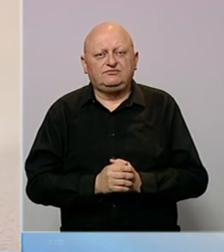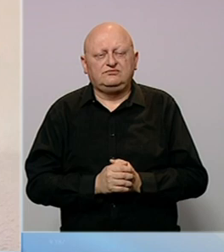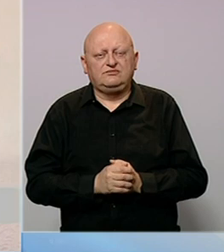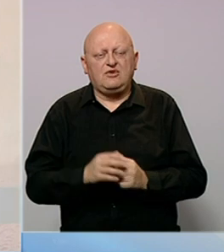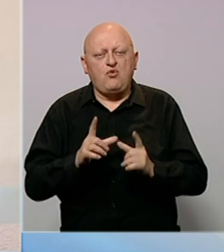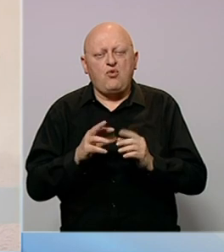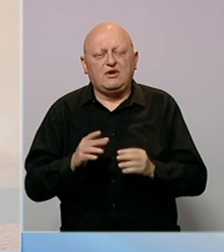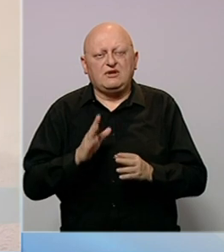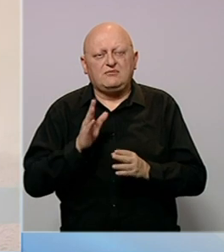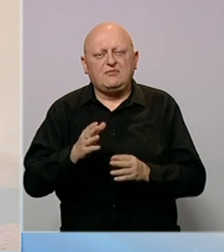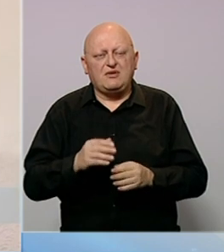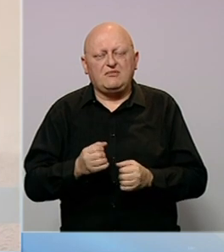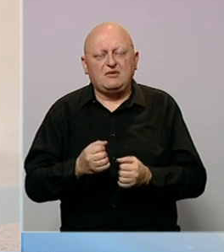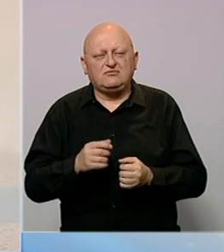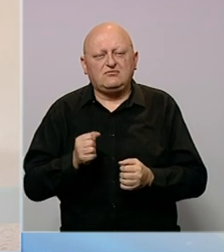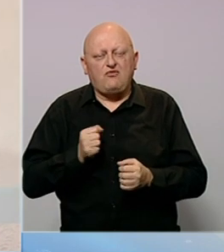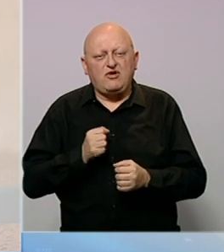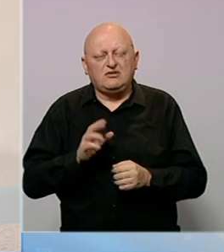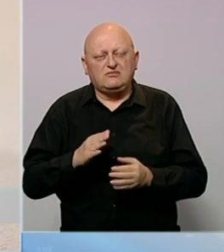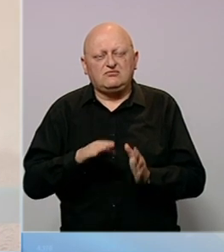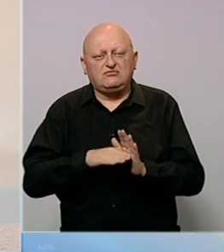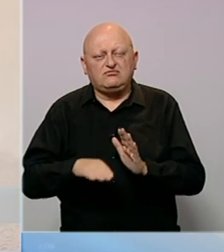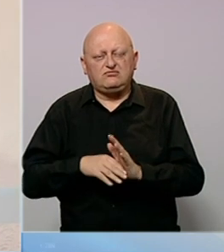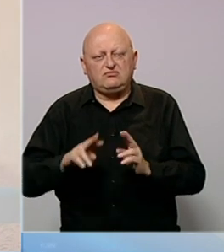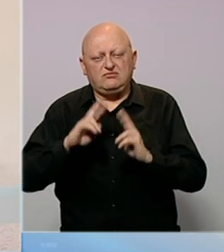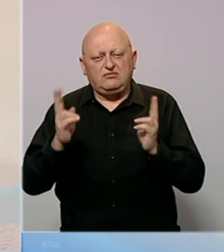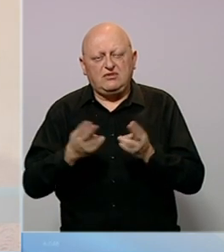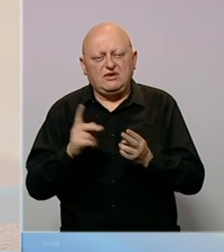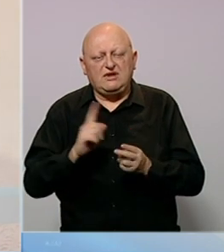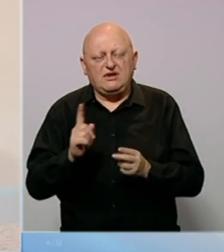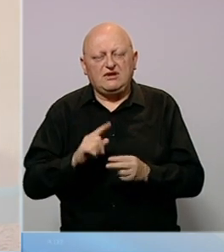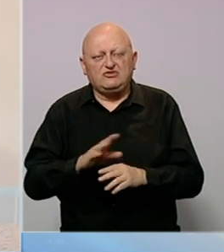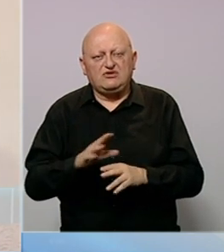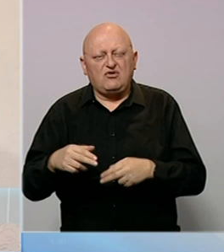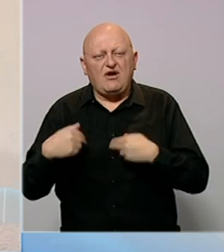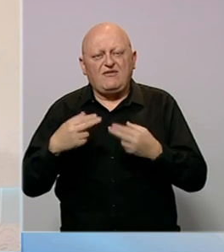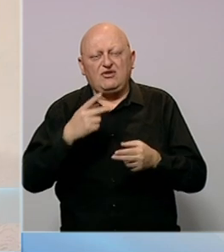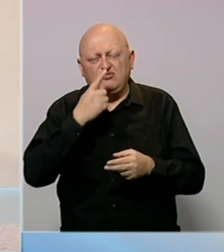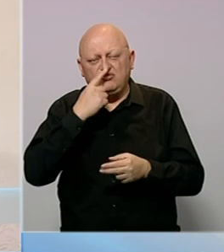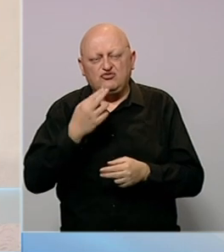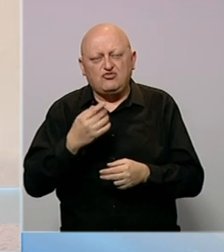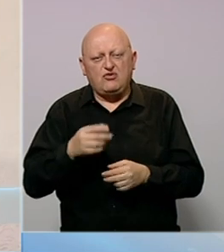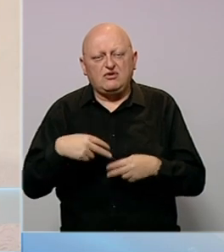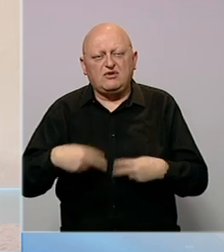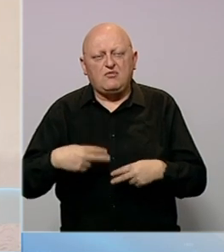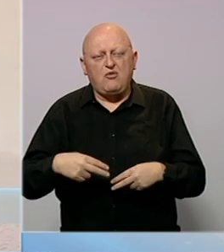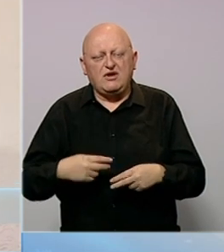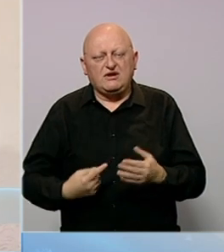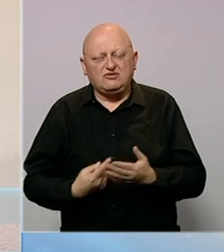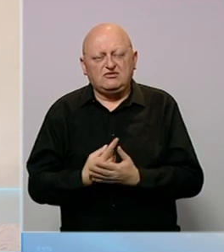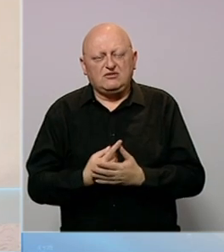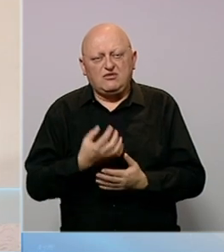Ukrajina će prema dezerterima postupati u skladu s međunarodnim konvencijama i neće nikoga vratiti u Rusiju ukoliko se boje posljedica.